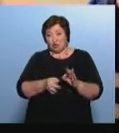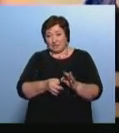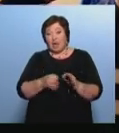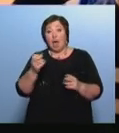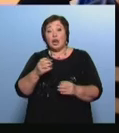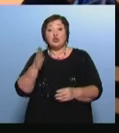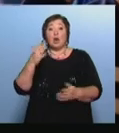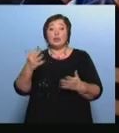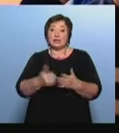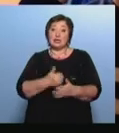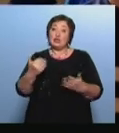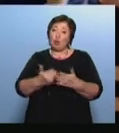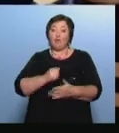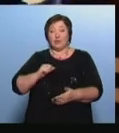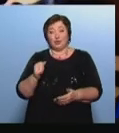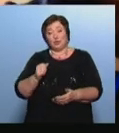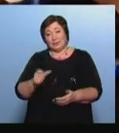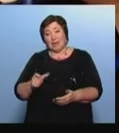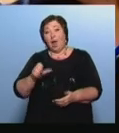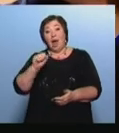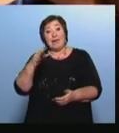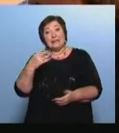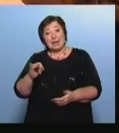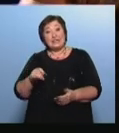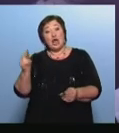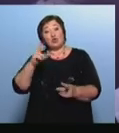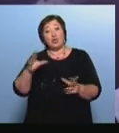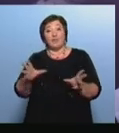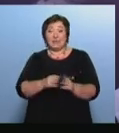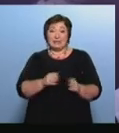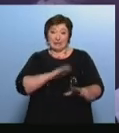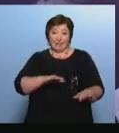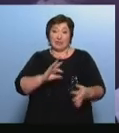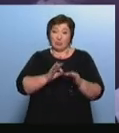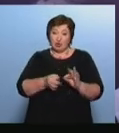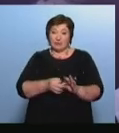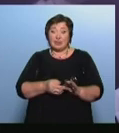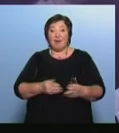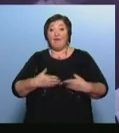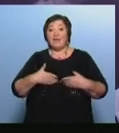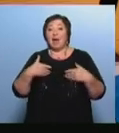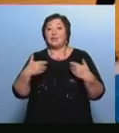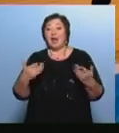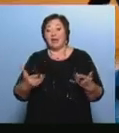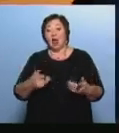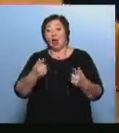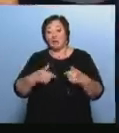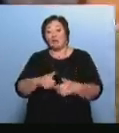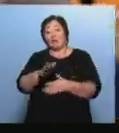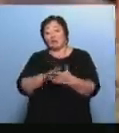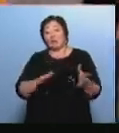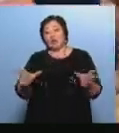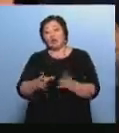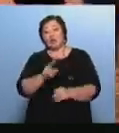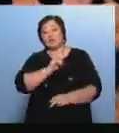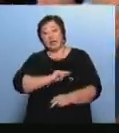еще, говорит, нашла здесь новых друзей Алтайские школьники вместе с ребятами из Ижевска Даже вдохновили организаторов на дальнейшее сотрудничество